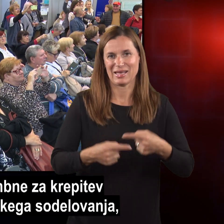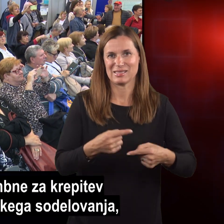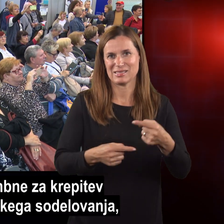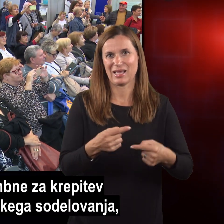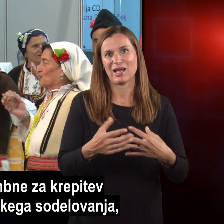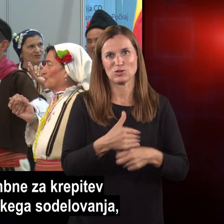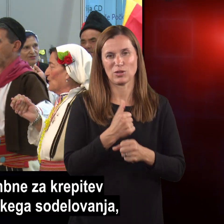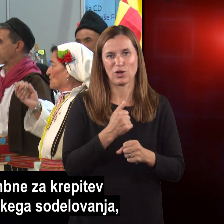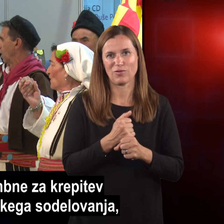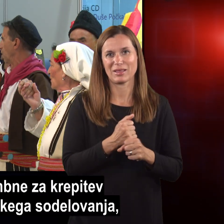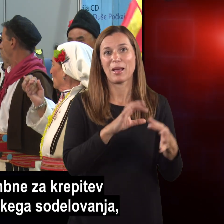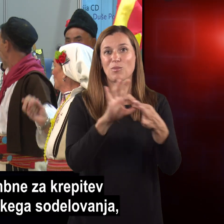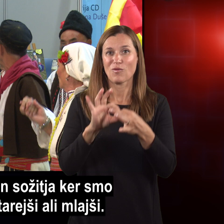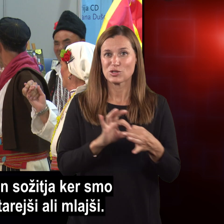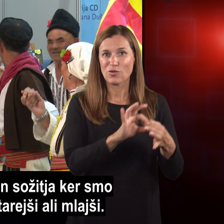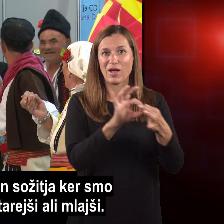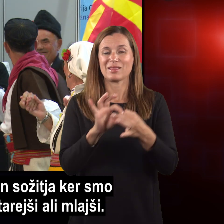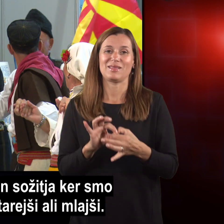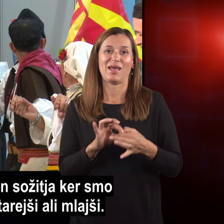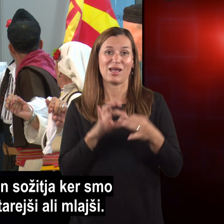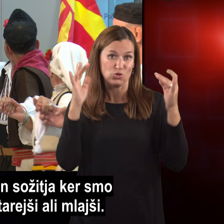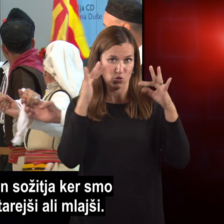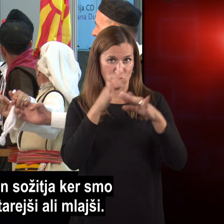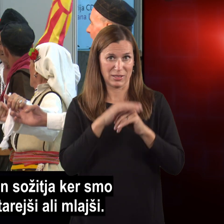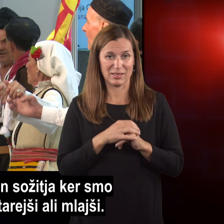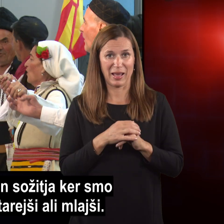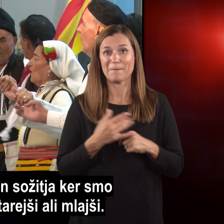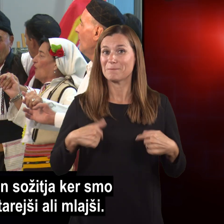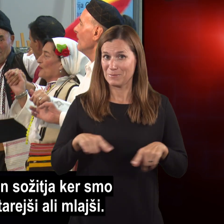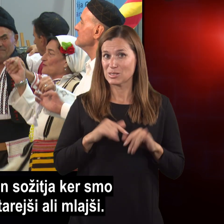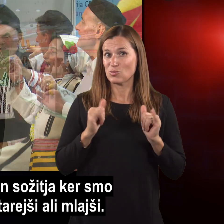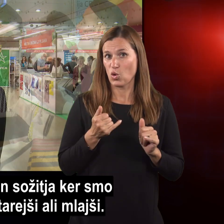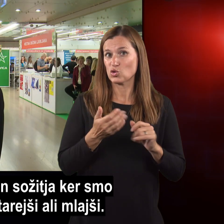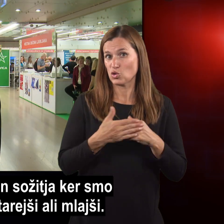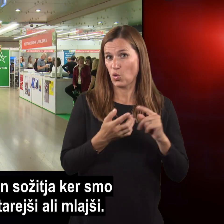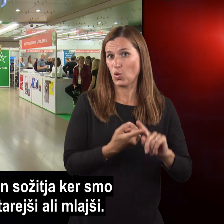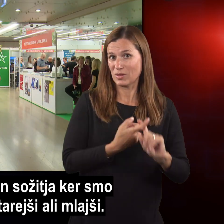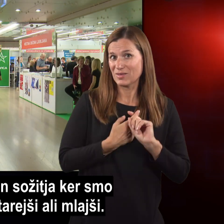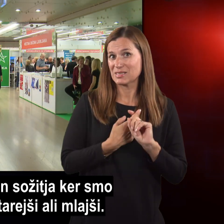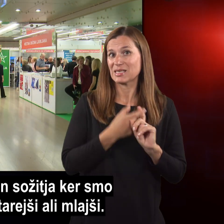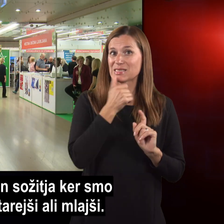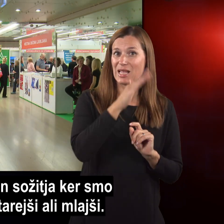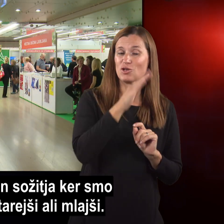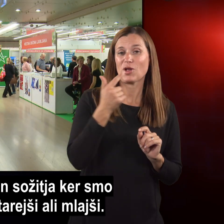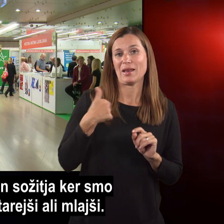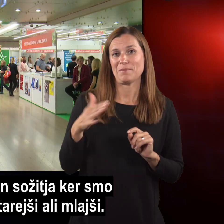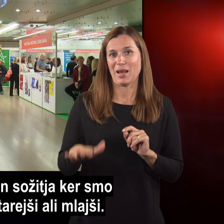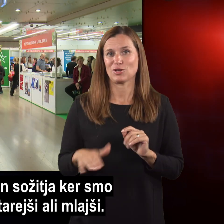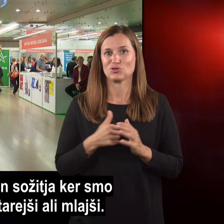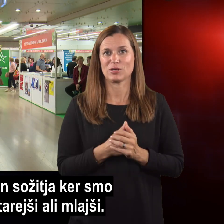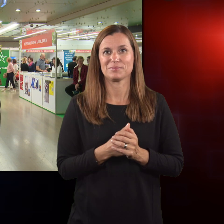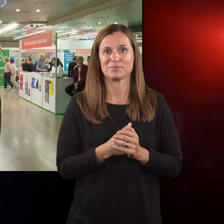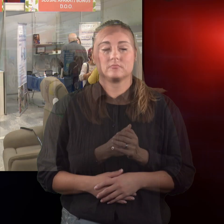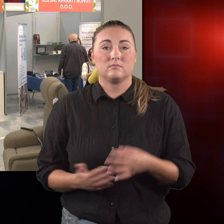medgeneracijskega sodelovanja, povezovanja in sožitja, ker smo so odvisni, starejši ali mlajši.